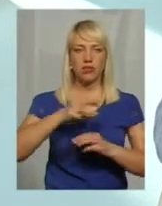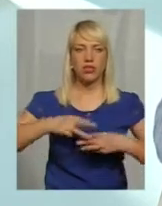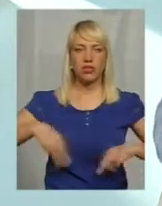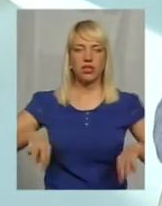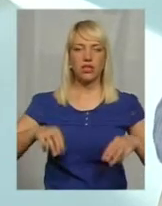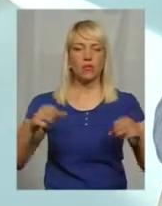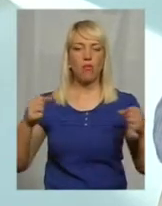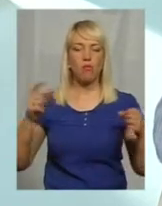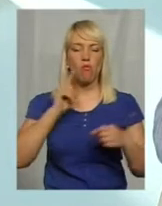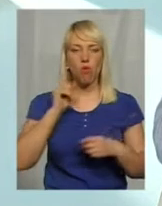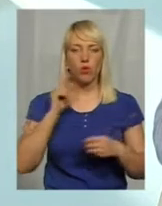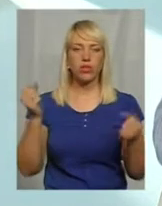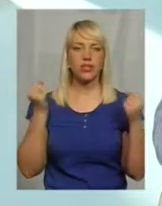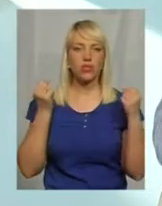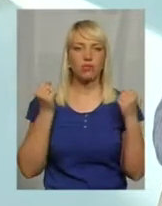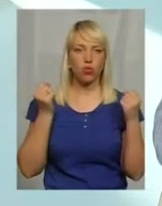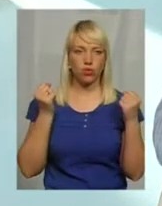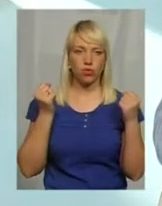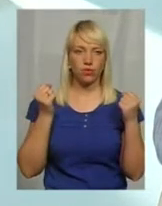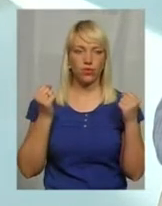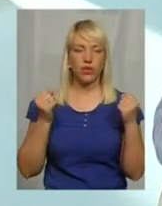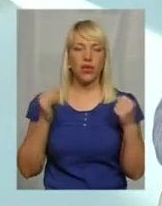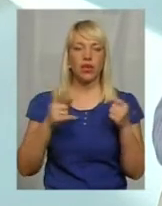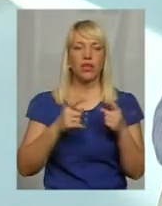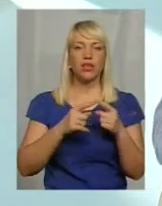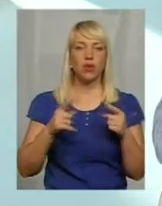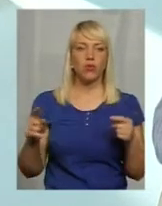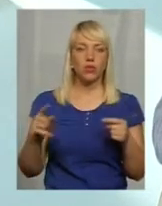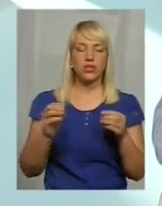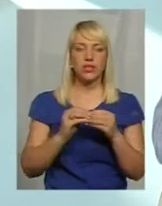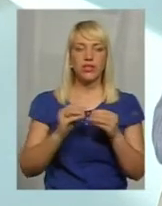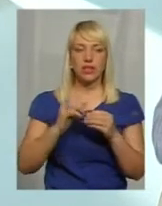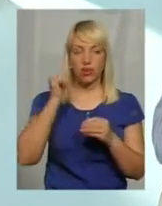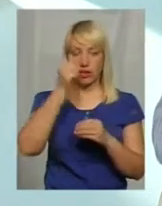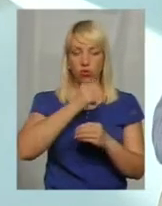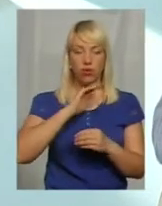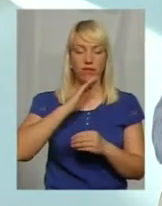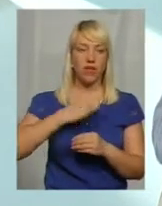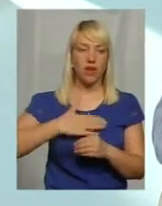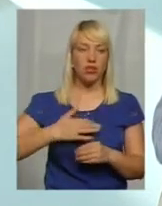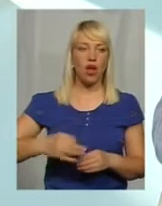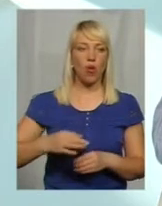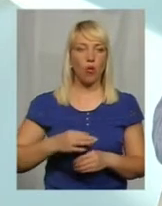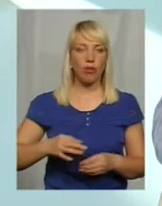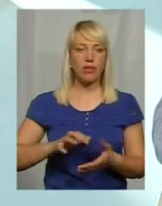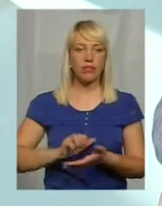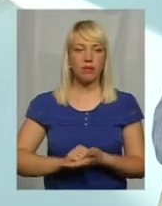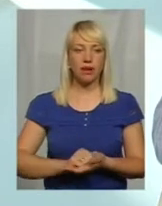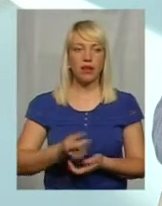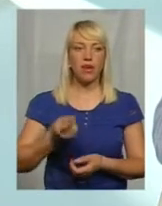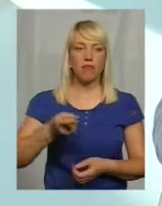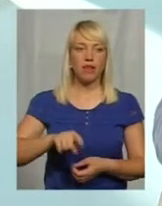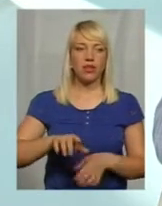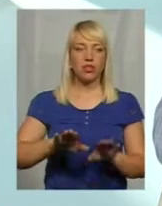молоді та спорту. І напротязі вже так 10 років наша область займає перше